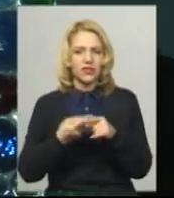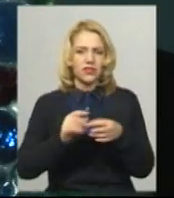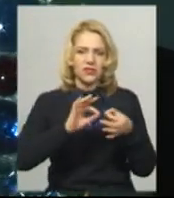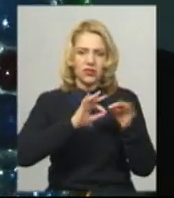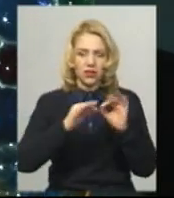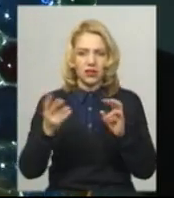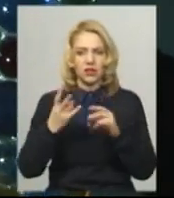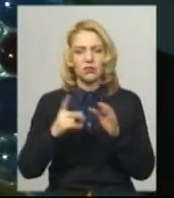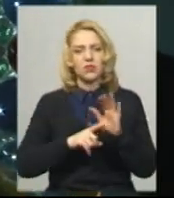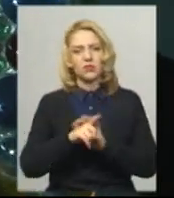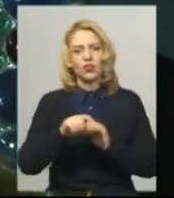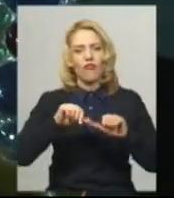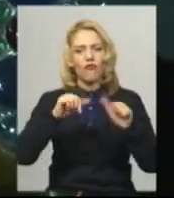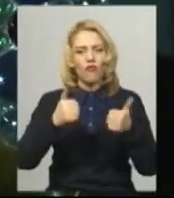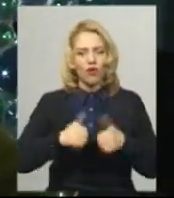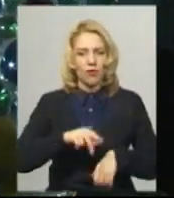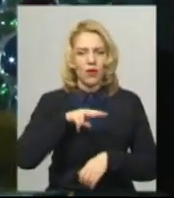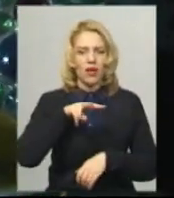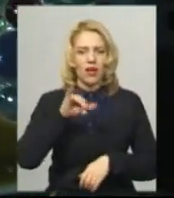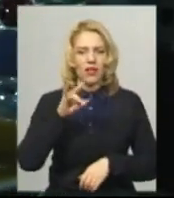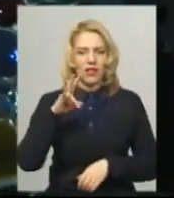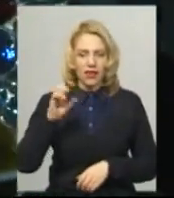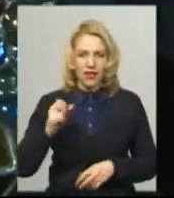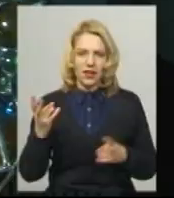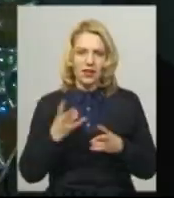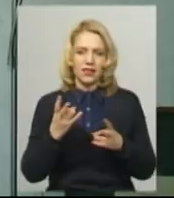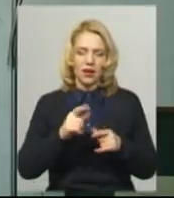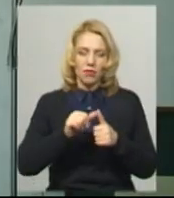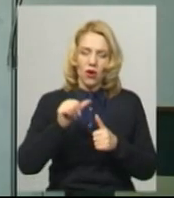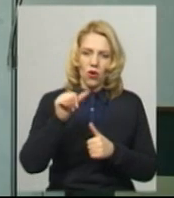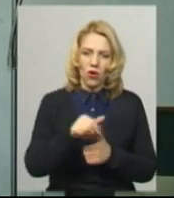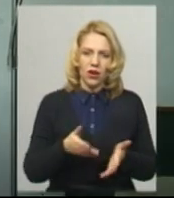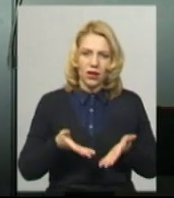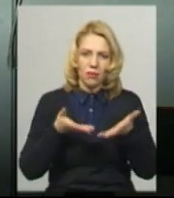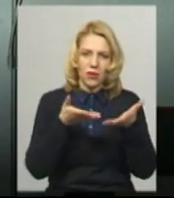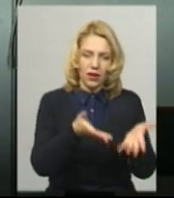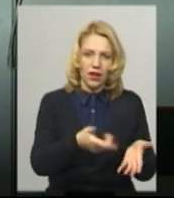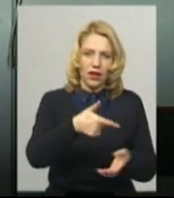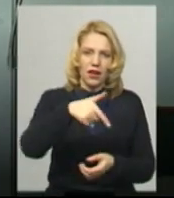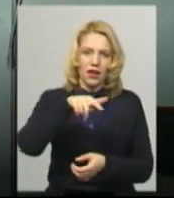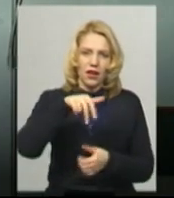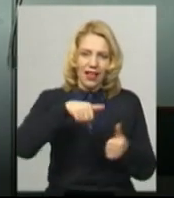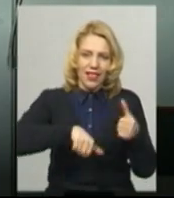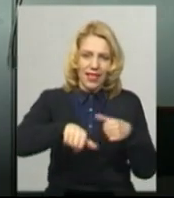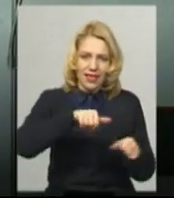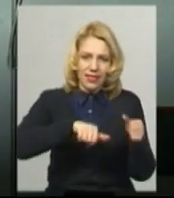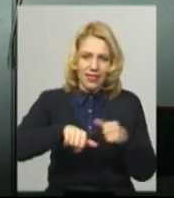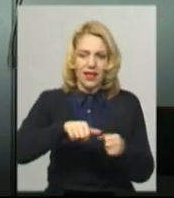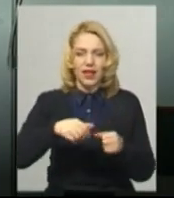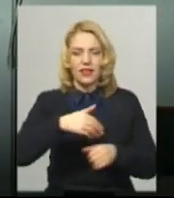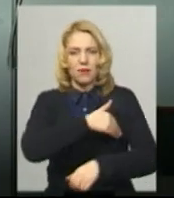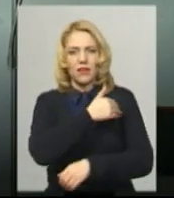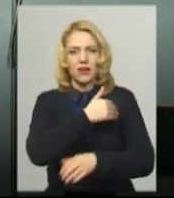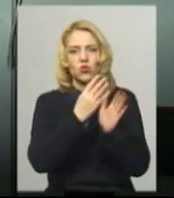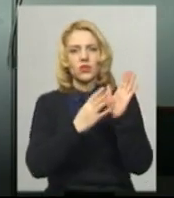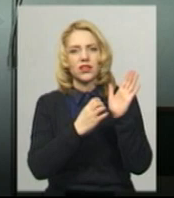форму з глини, треба, щоб вона висохла, її треба випалити окремо глиняну форму в печі при температурі 900